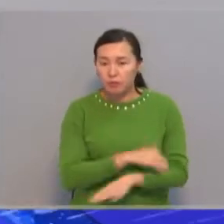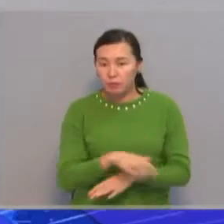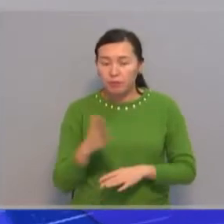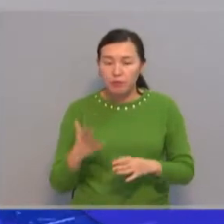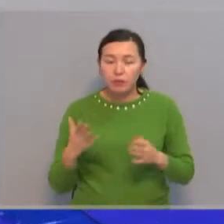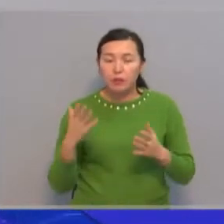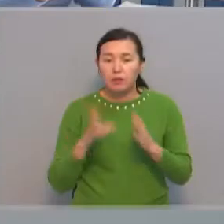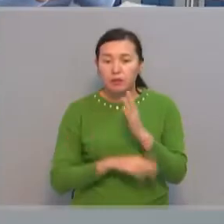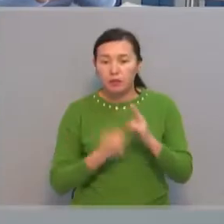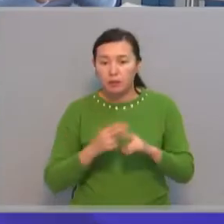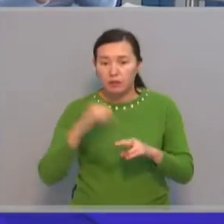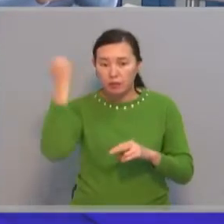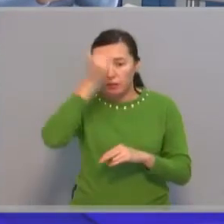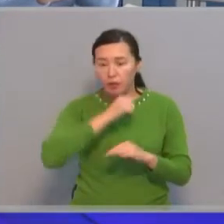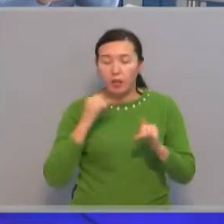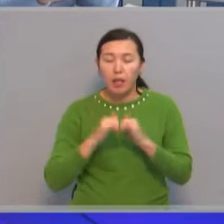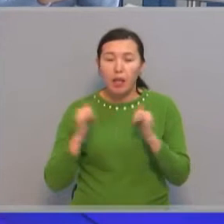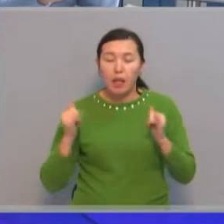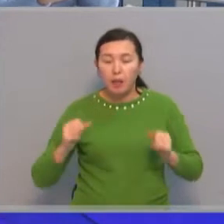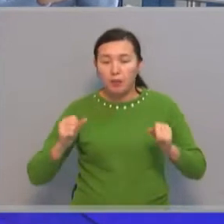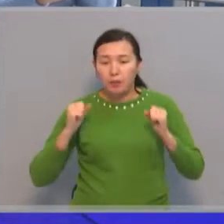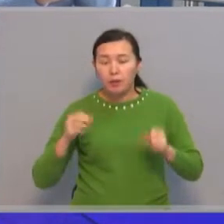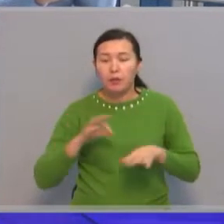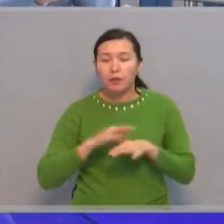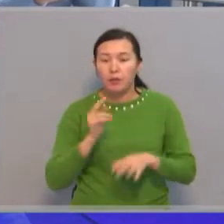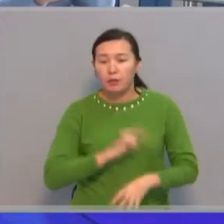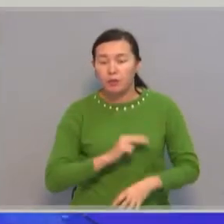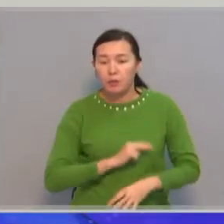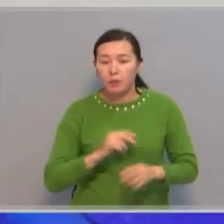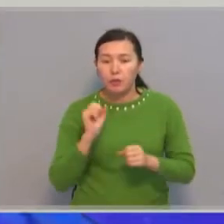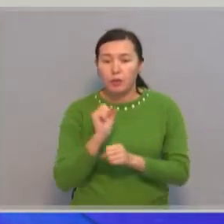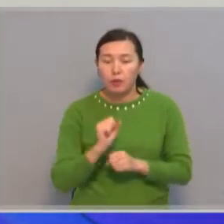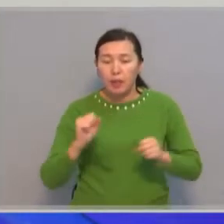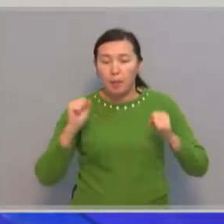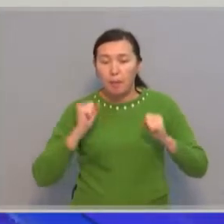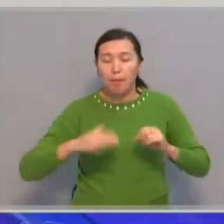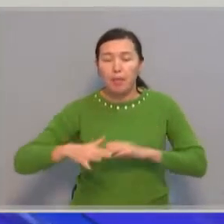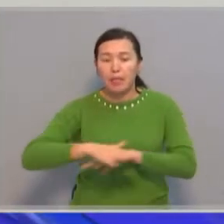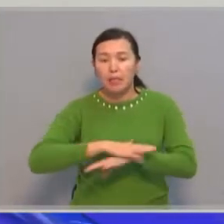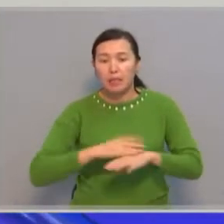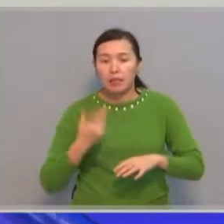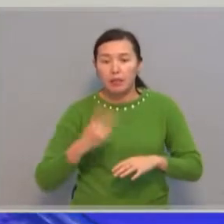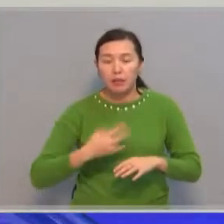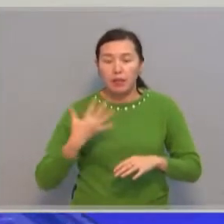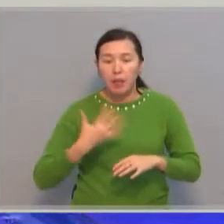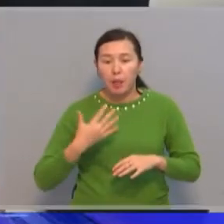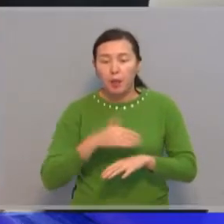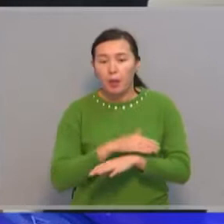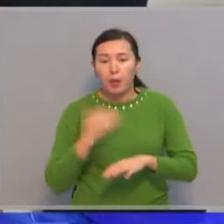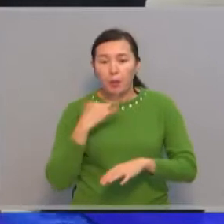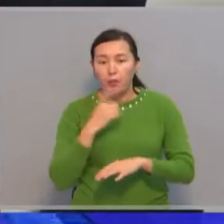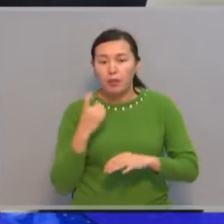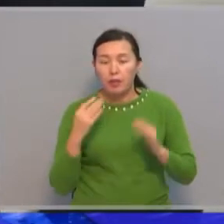освещены до конца года. В целях развития массового спорта ведется работа по установке спортивных площадок в 25 дворах